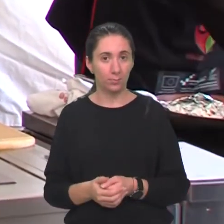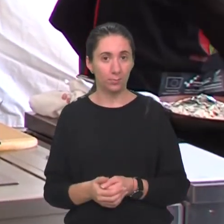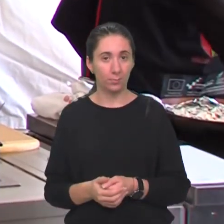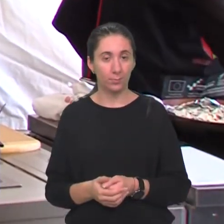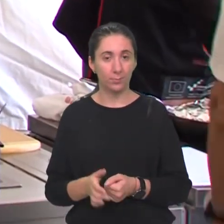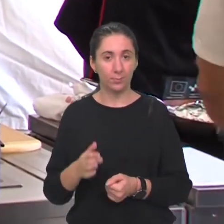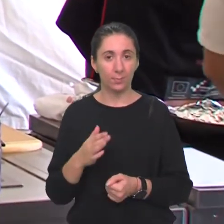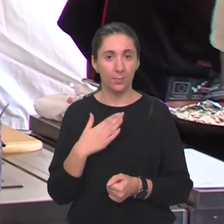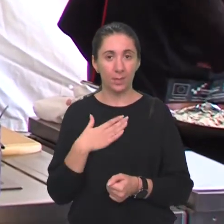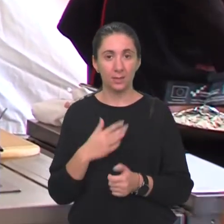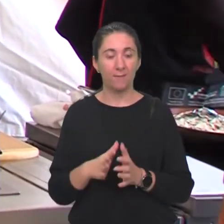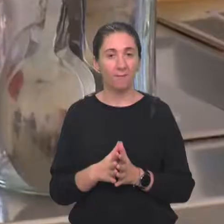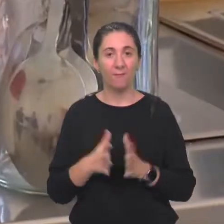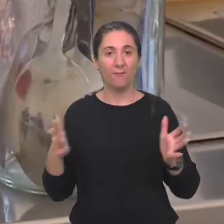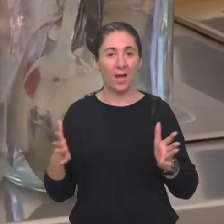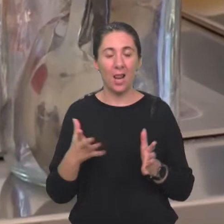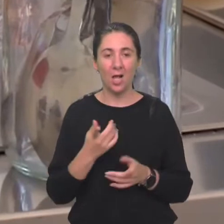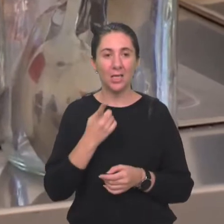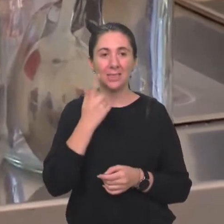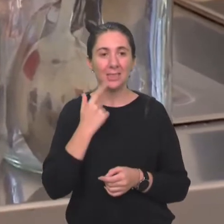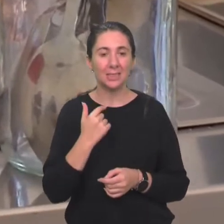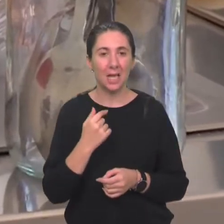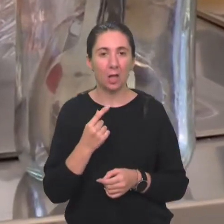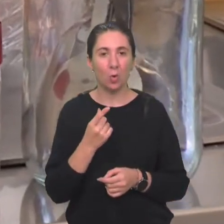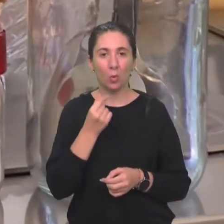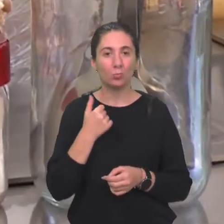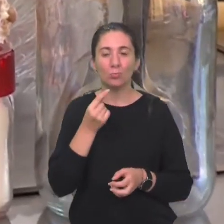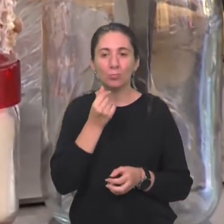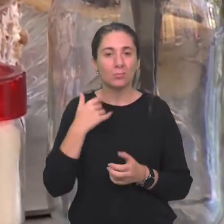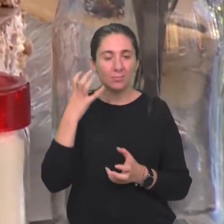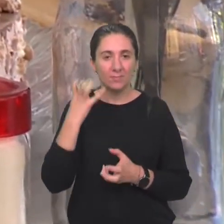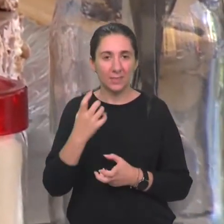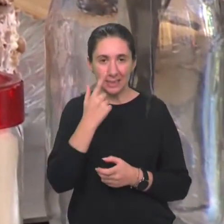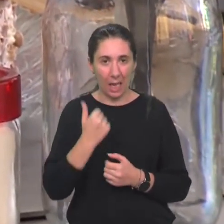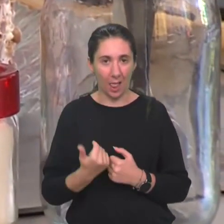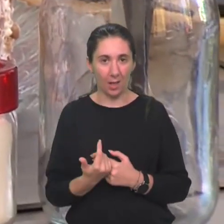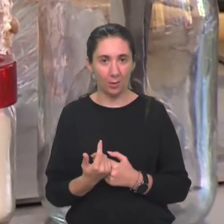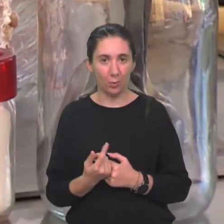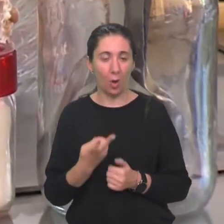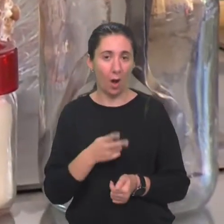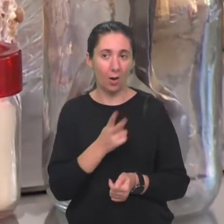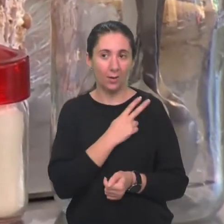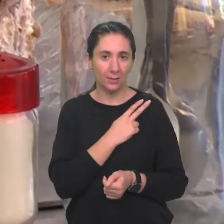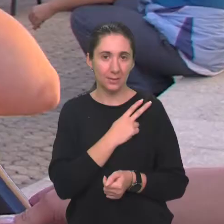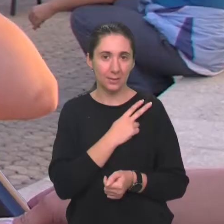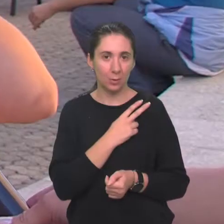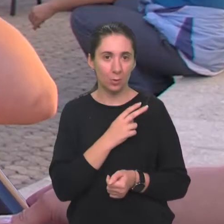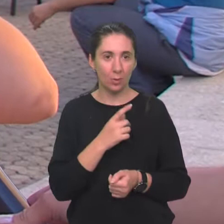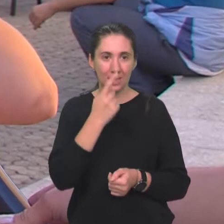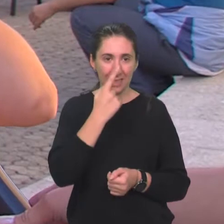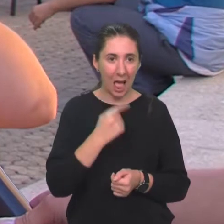sam veliki sladokusac, mada iskrena među